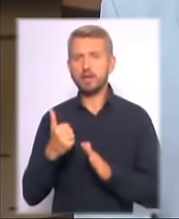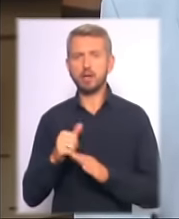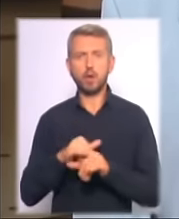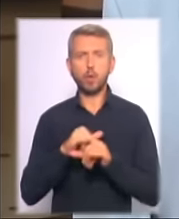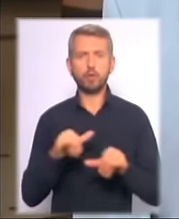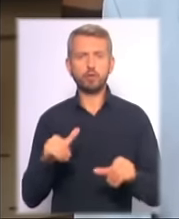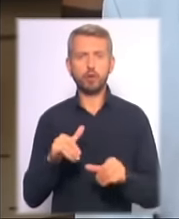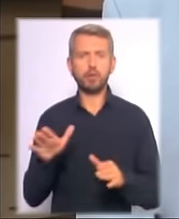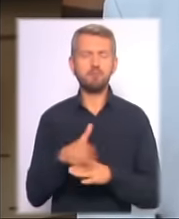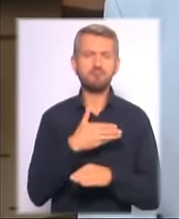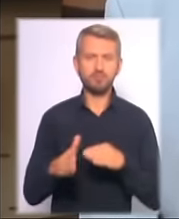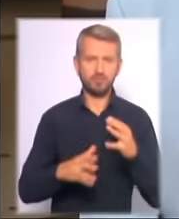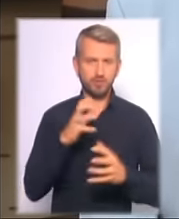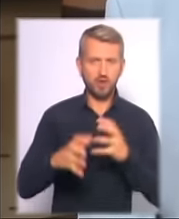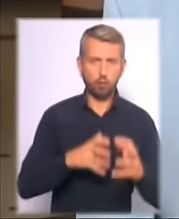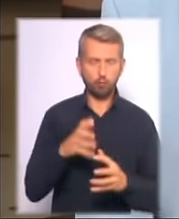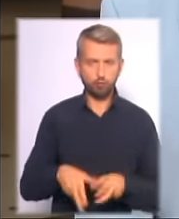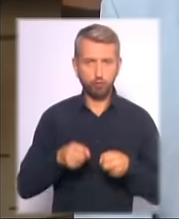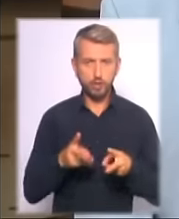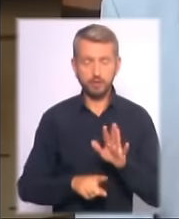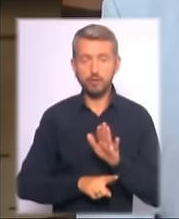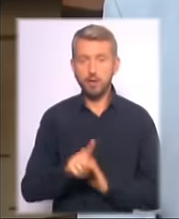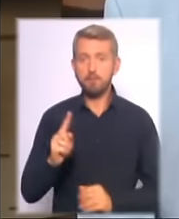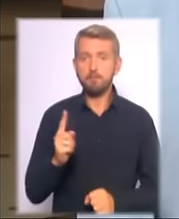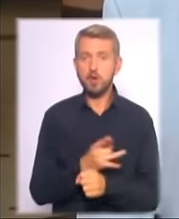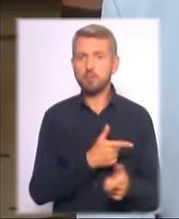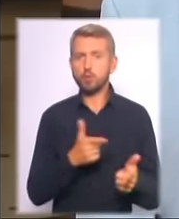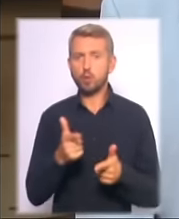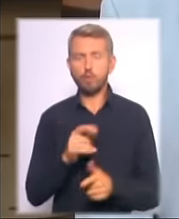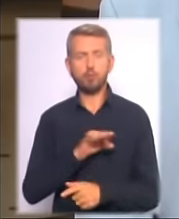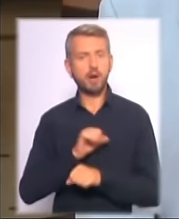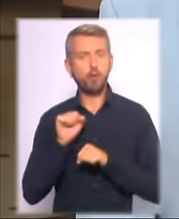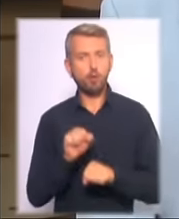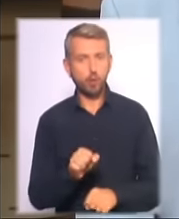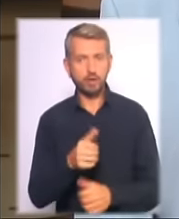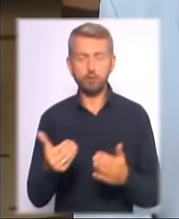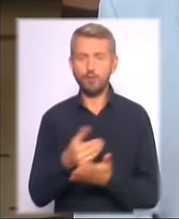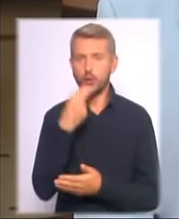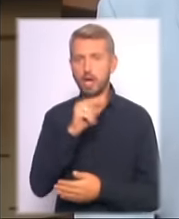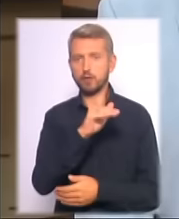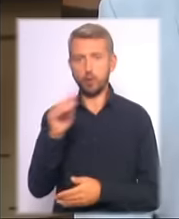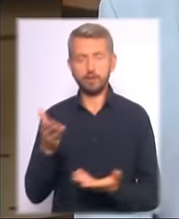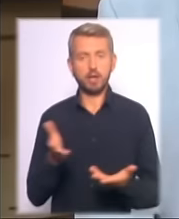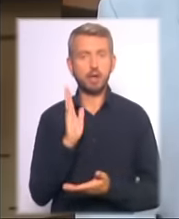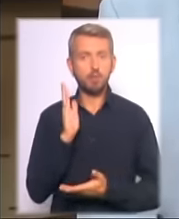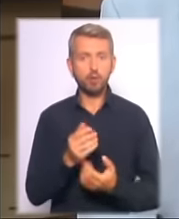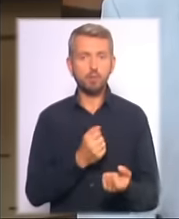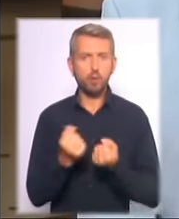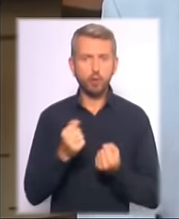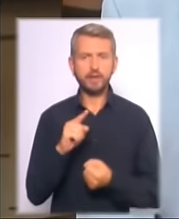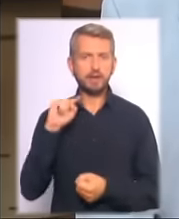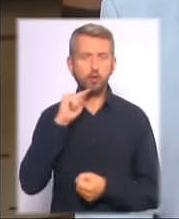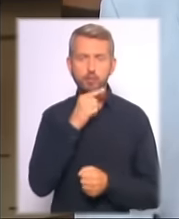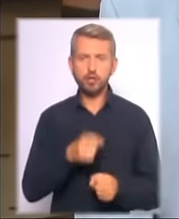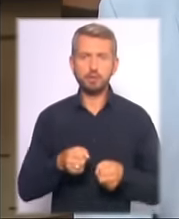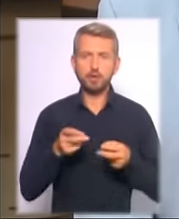злочинності ми розпочали вперше підготовку правоохоронців нового якісного рівня, які будуть боротися з економічними